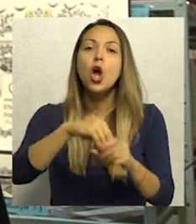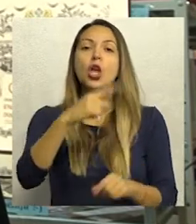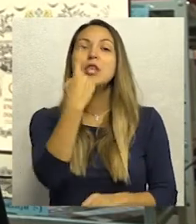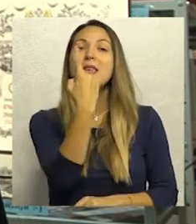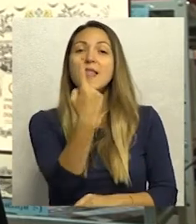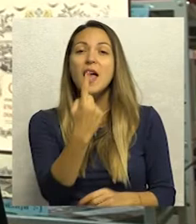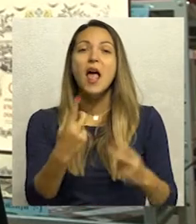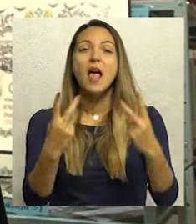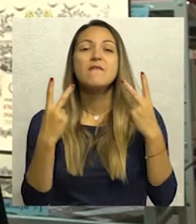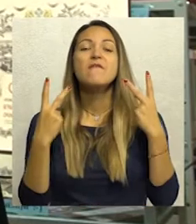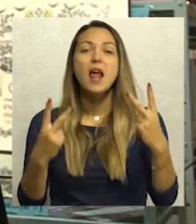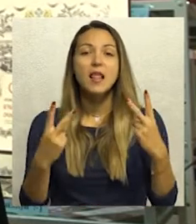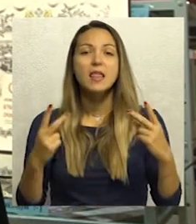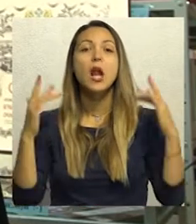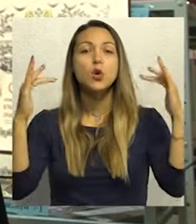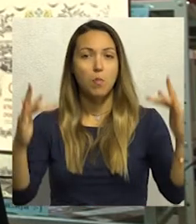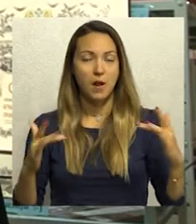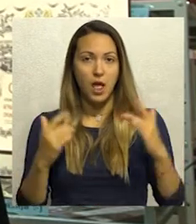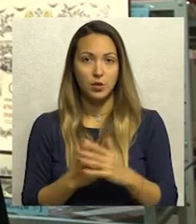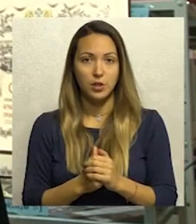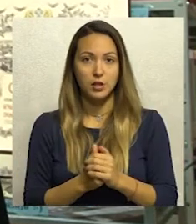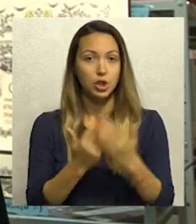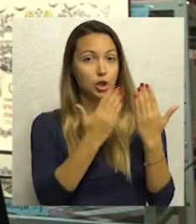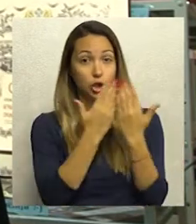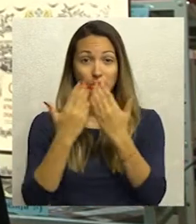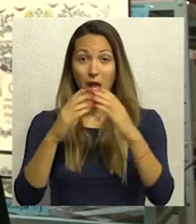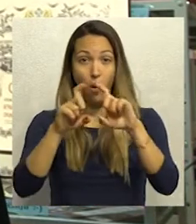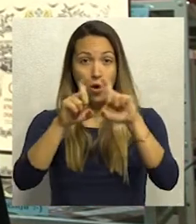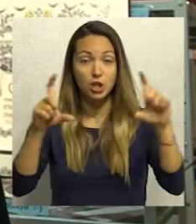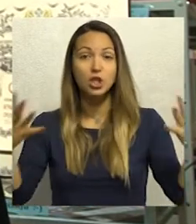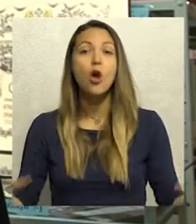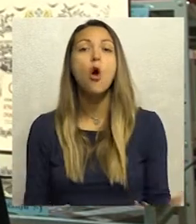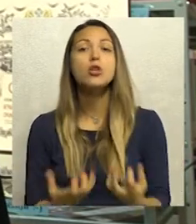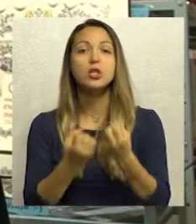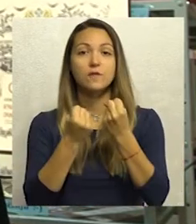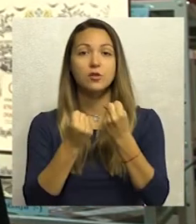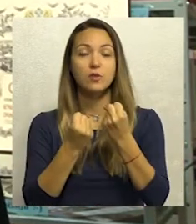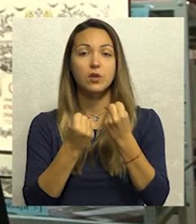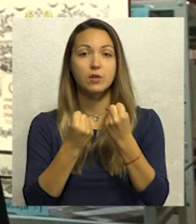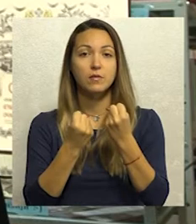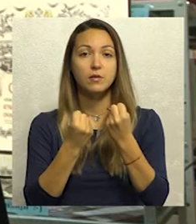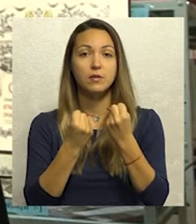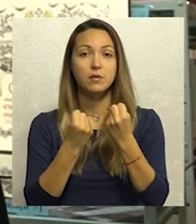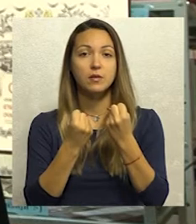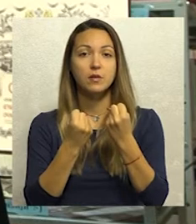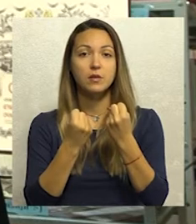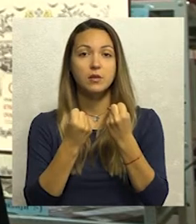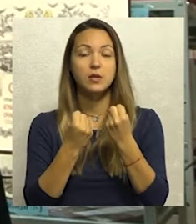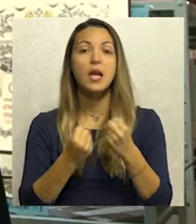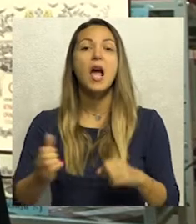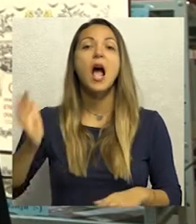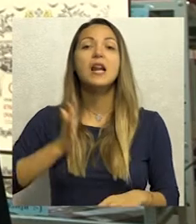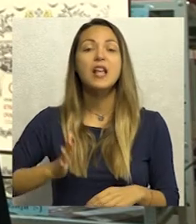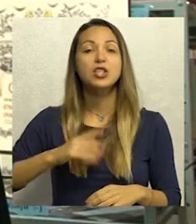jubilej, s obzirom da su čitaonice osnovane pre svega kao građansko-nacionalna društva,